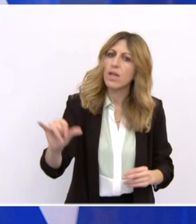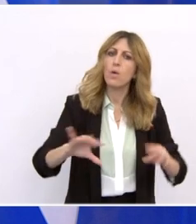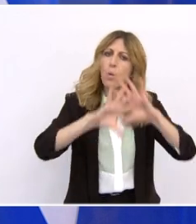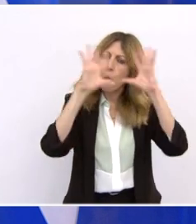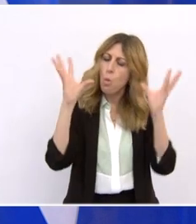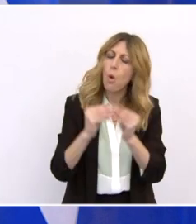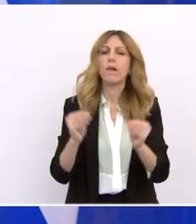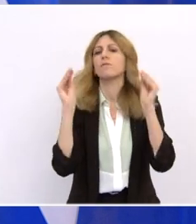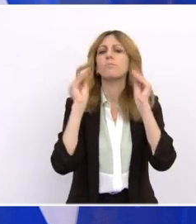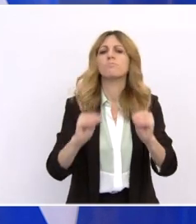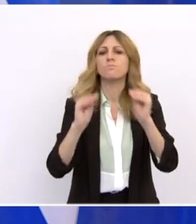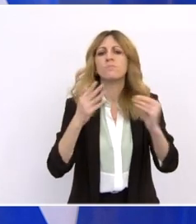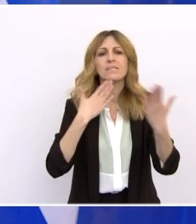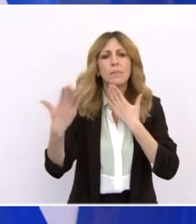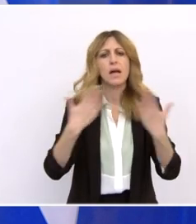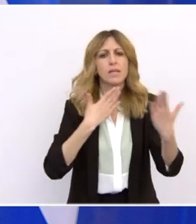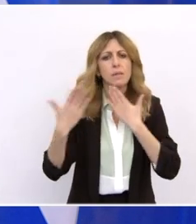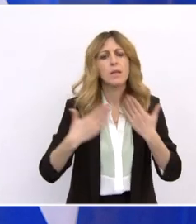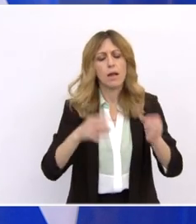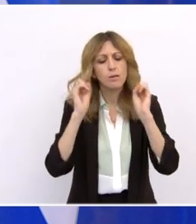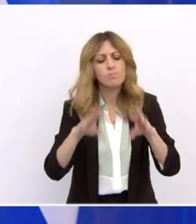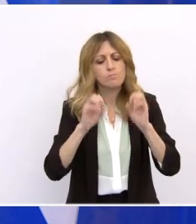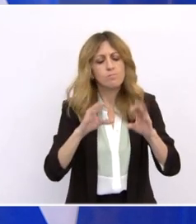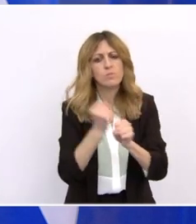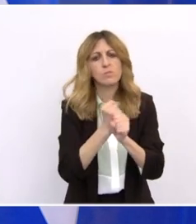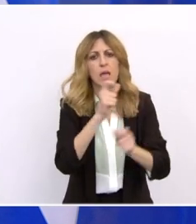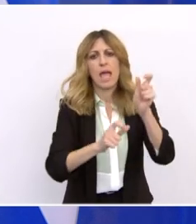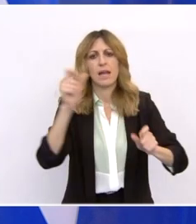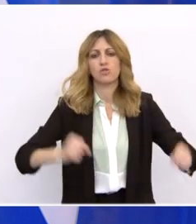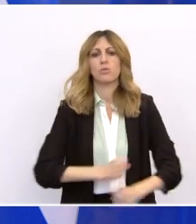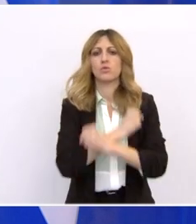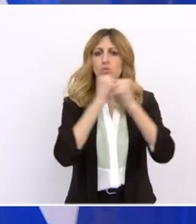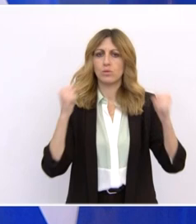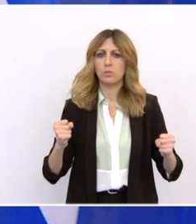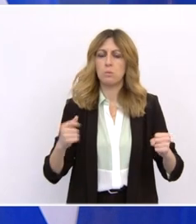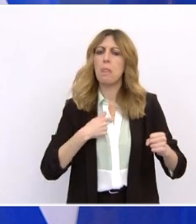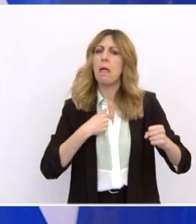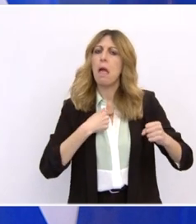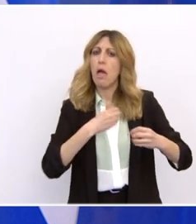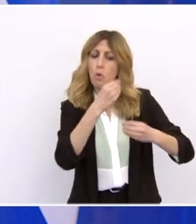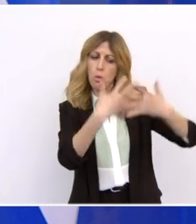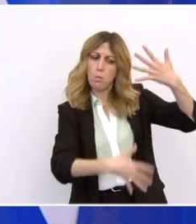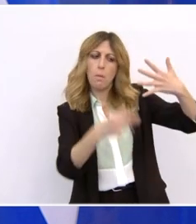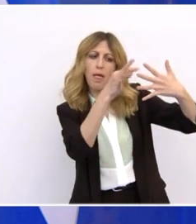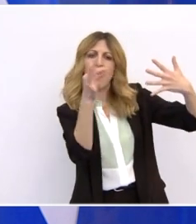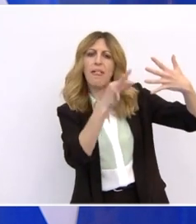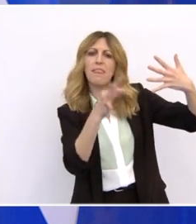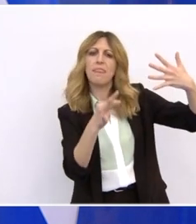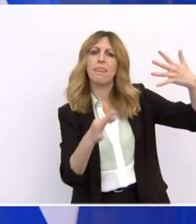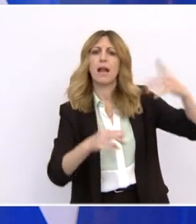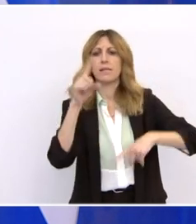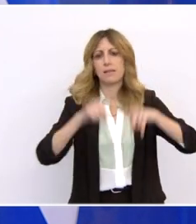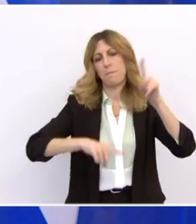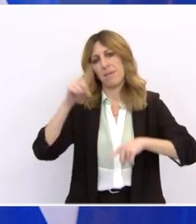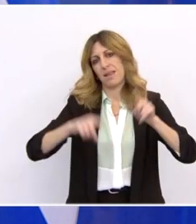ενδεικτικά να αναφερθώ σε ορισμένες μεγάλες και μικρές δράσεις για να δείξω από τη μία μεριά το εύρος των